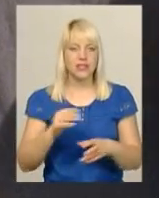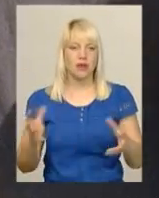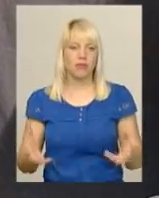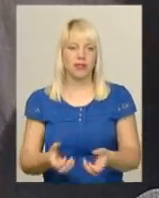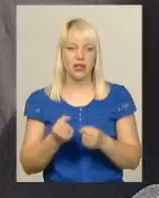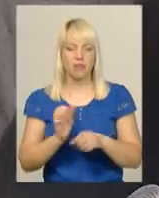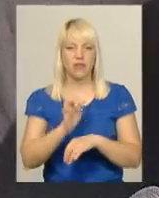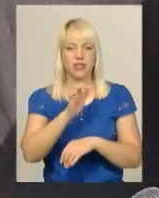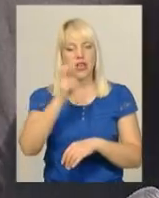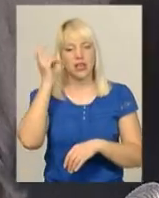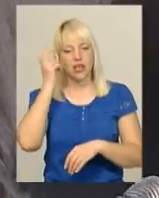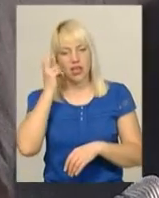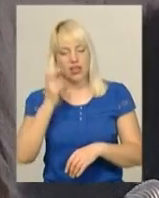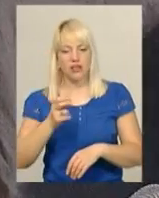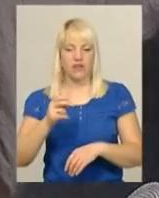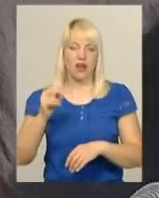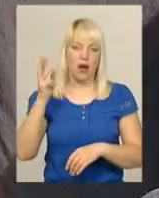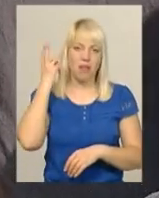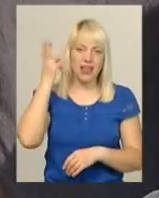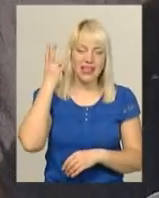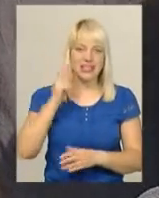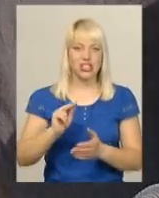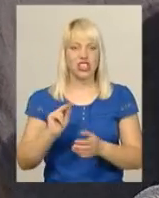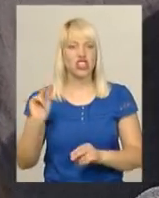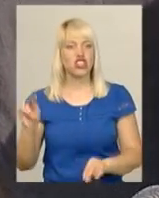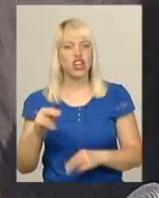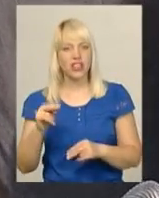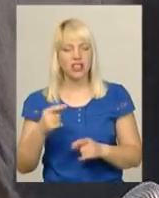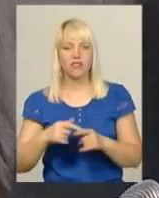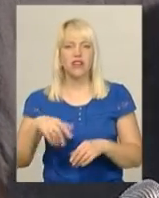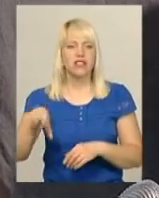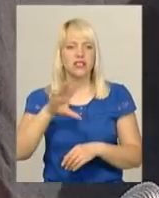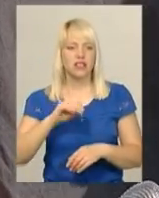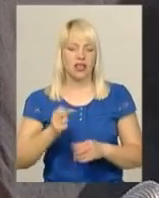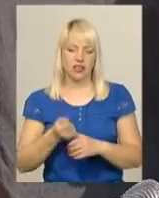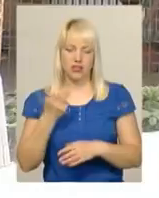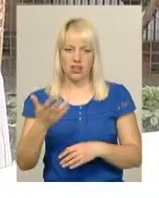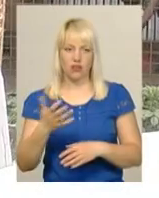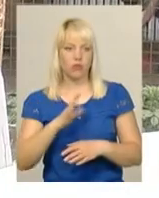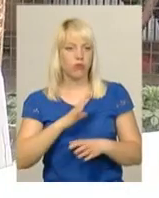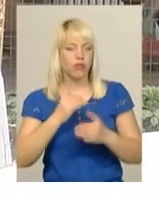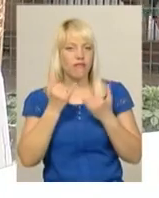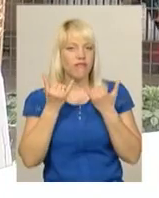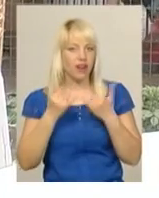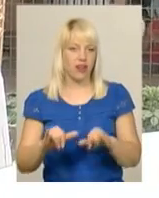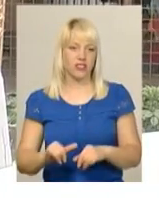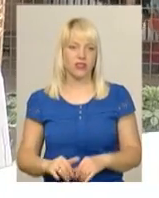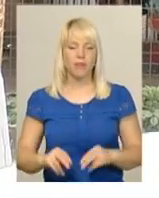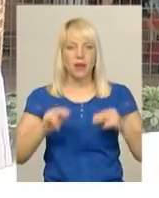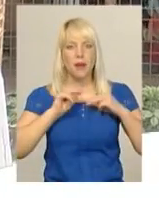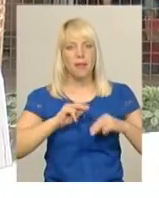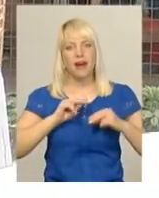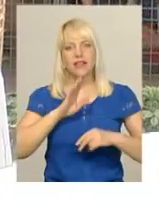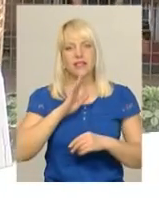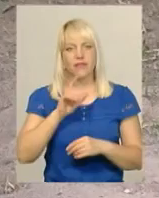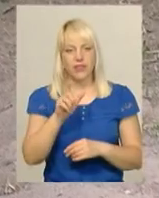Києва, із Хмельницька, із Чернігівщини. Ну, взагалі, кількістю ми були дуже вражені. Працівниця Хмельницького притулку для собак